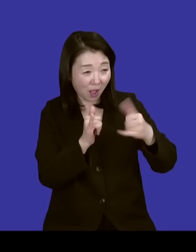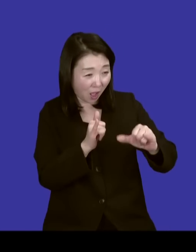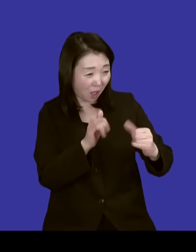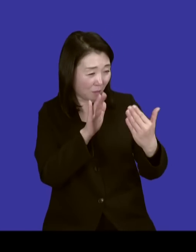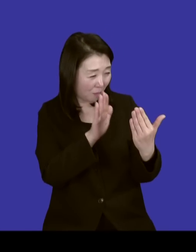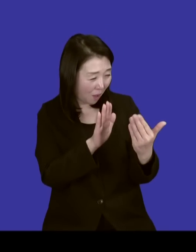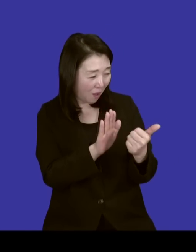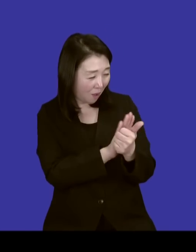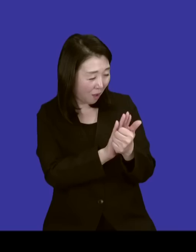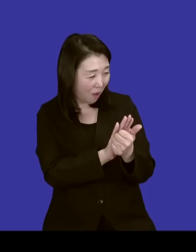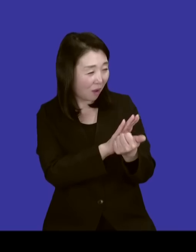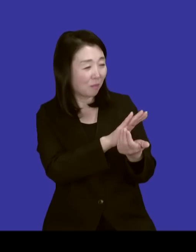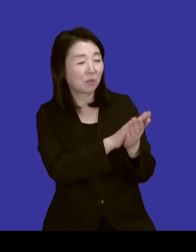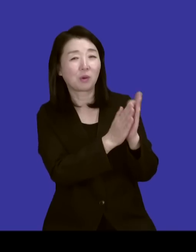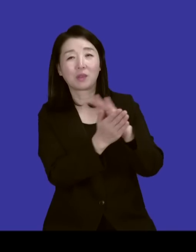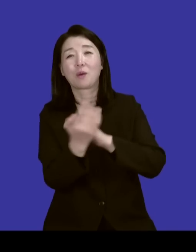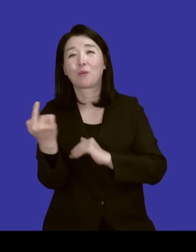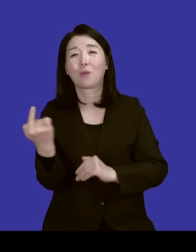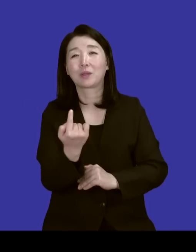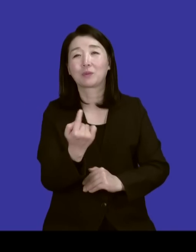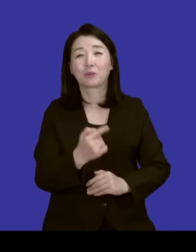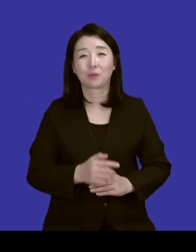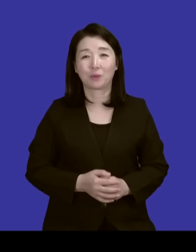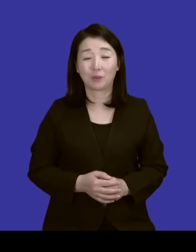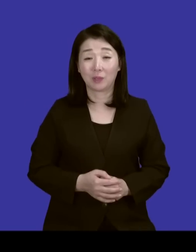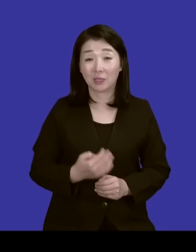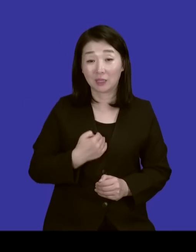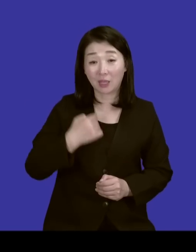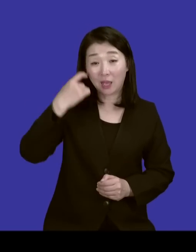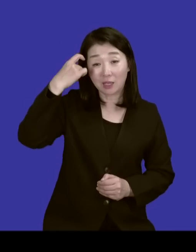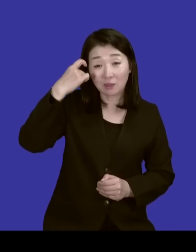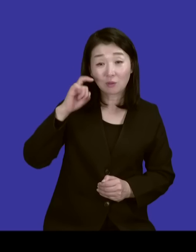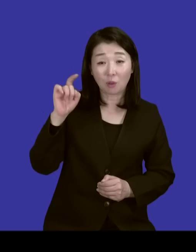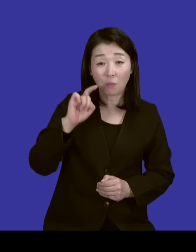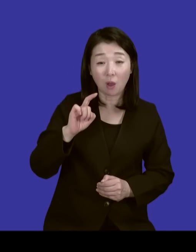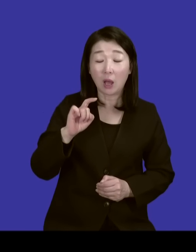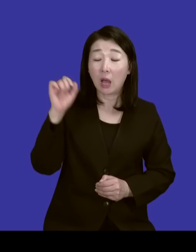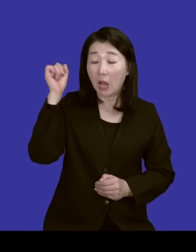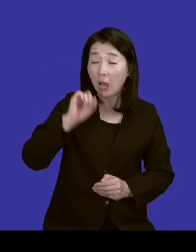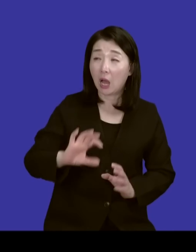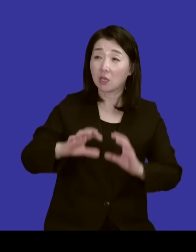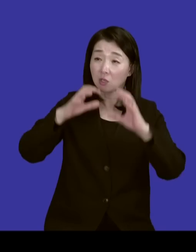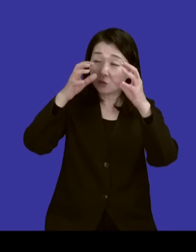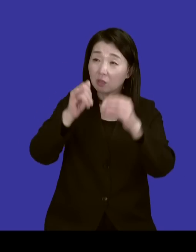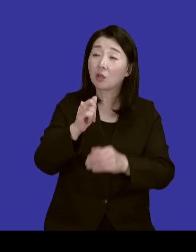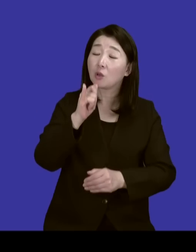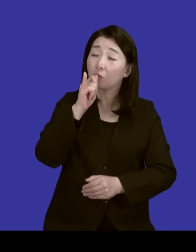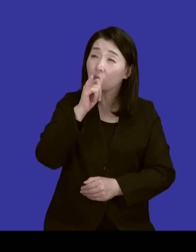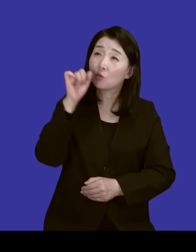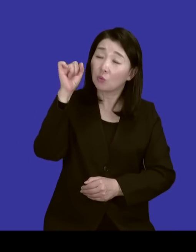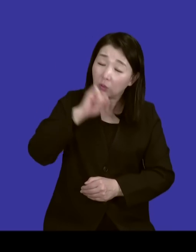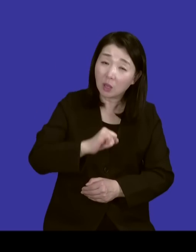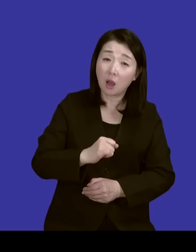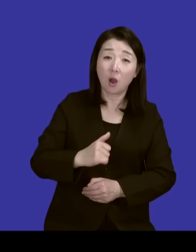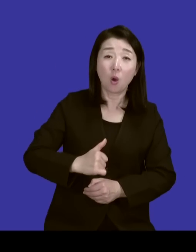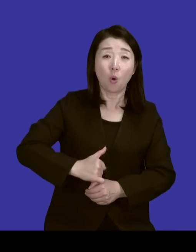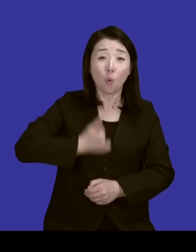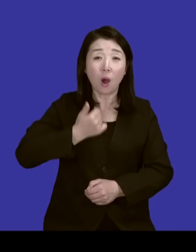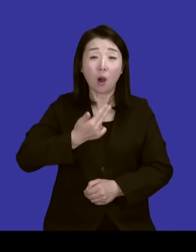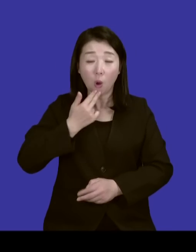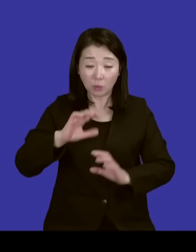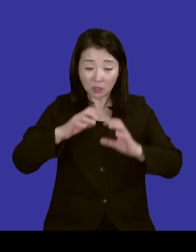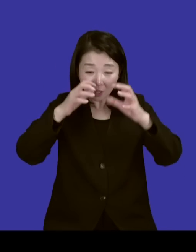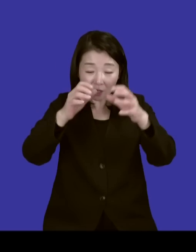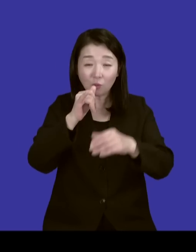뭐 그럴 수밖에 없게 그리고 제가 그때 느낀 게 이런 세계도 있었구나. 화를 안 내도 되는 세계.